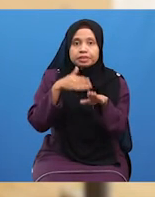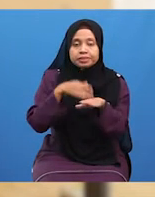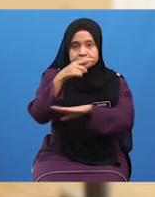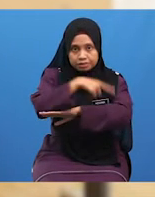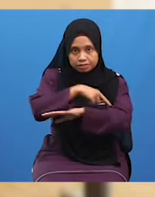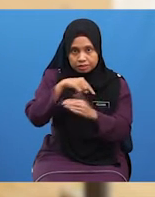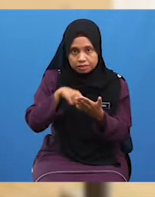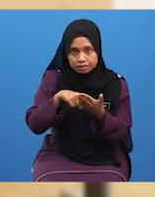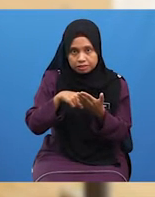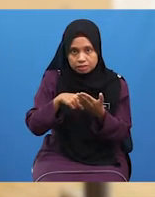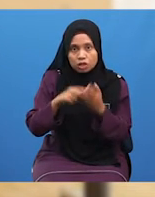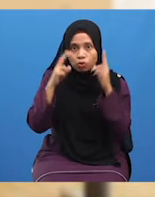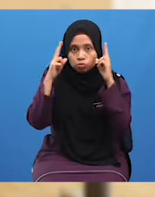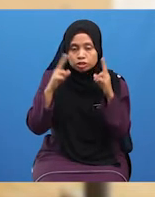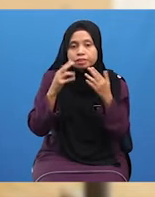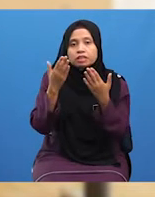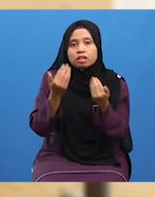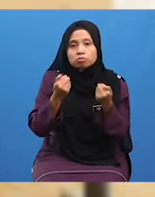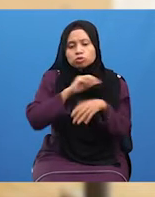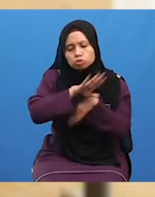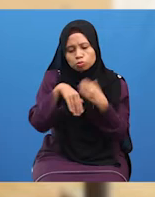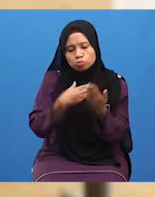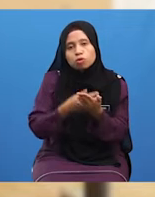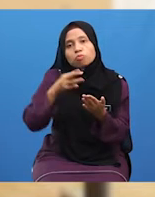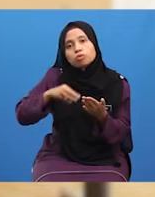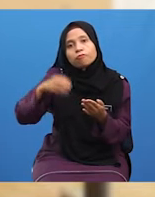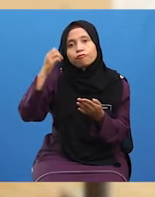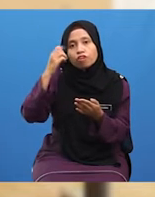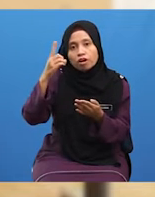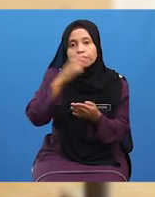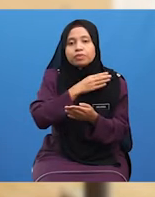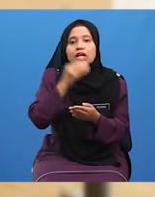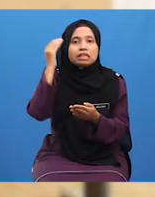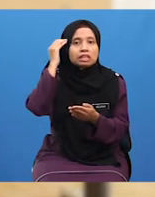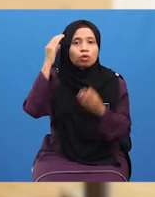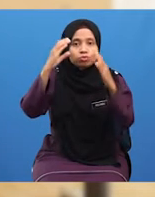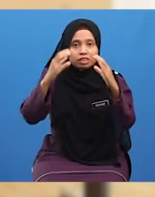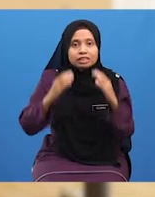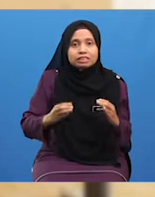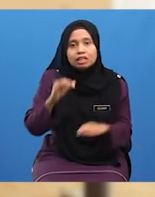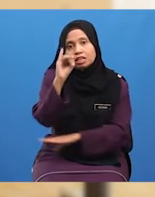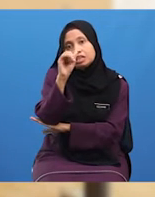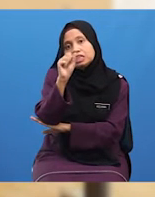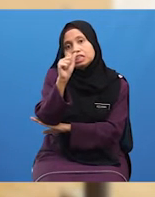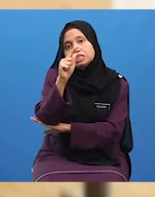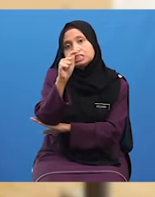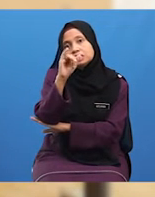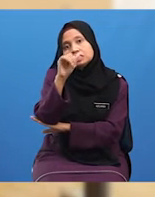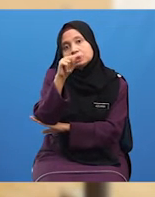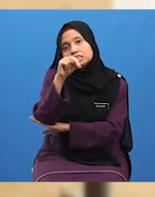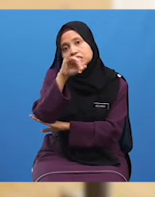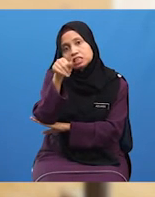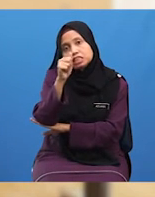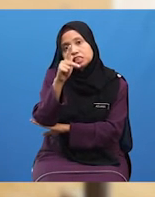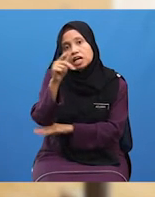Pada Hari Ini Usazah Harap Murid-murid Faham Dan Tahu Cara-cara Beristinjak Dengan